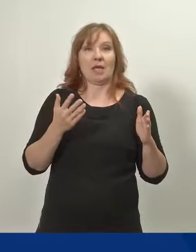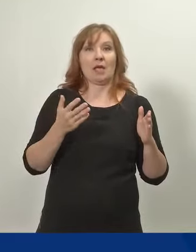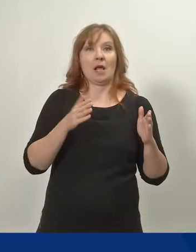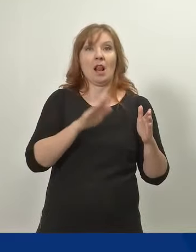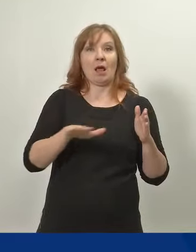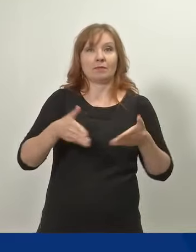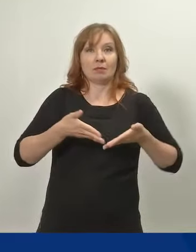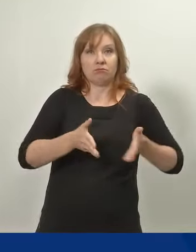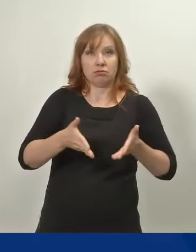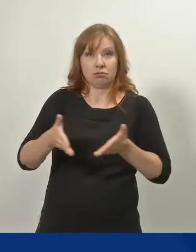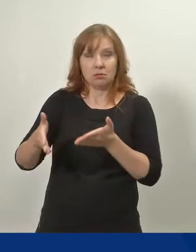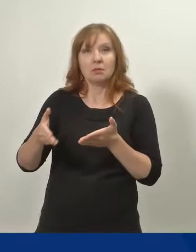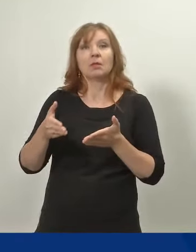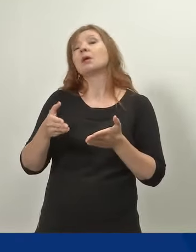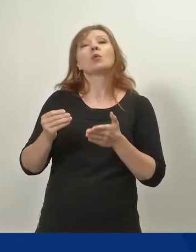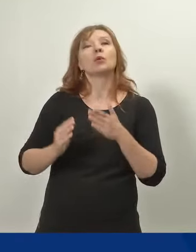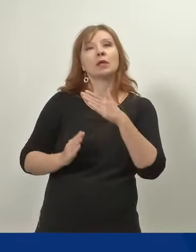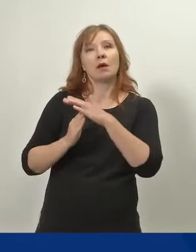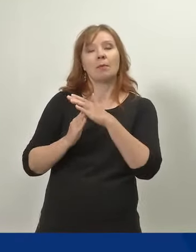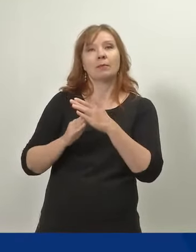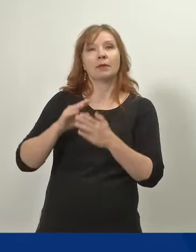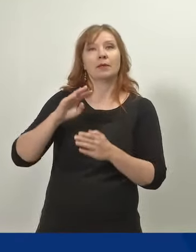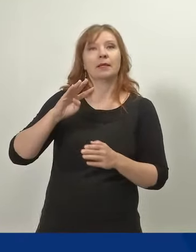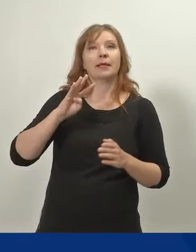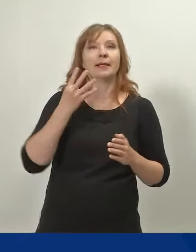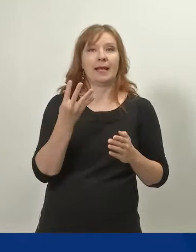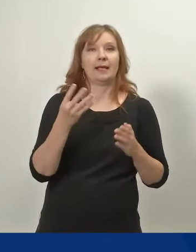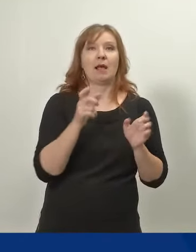vanhempainvapaata kalenterivuoden aikana.